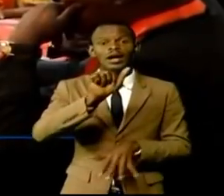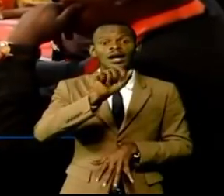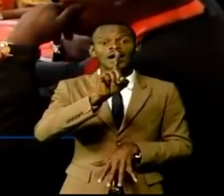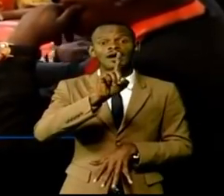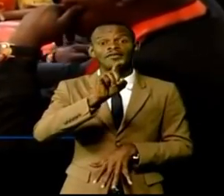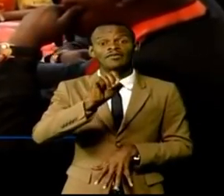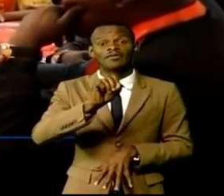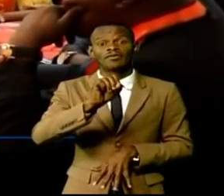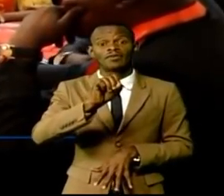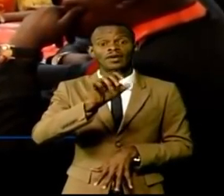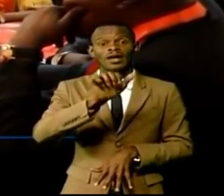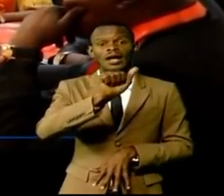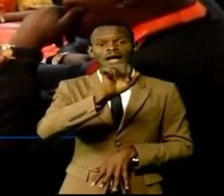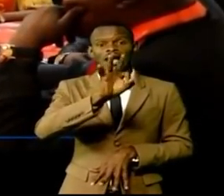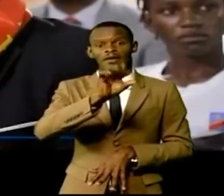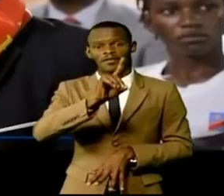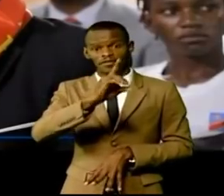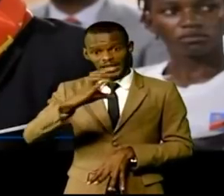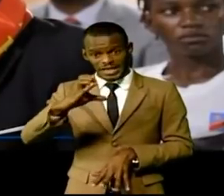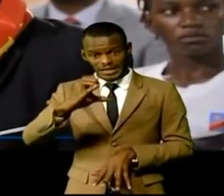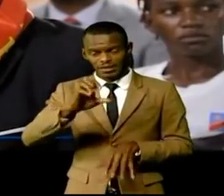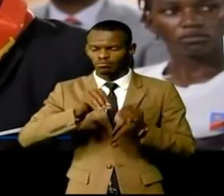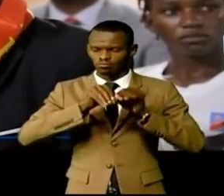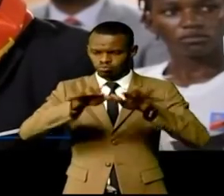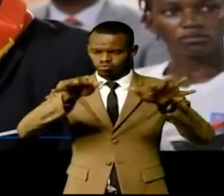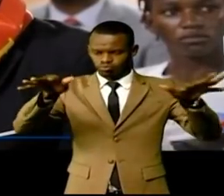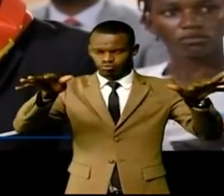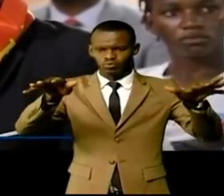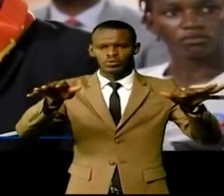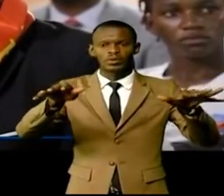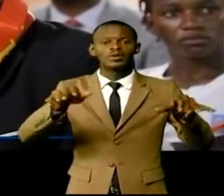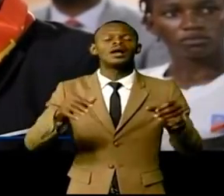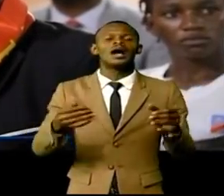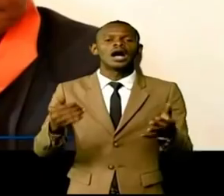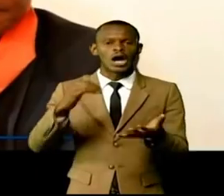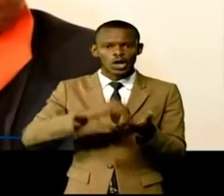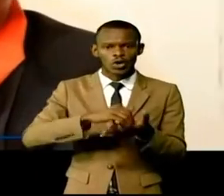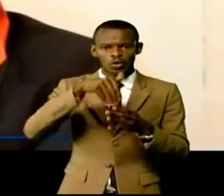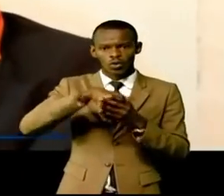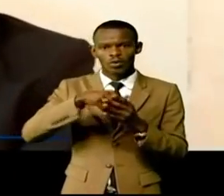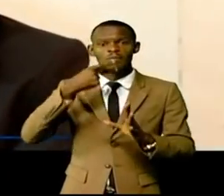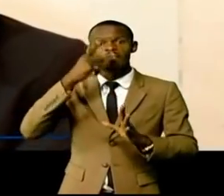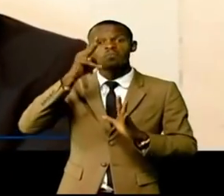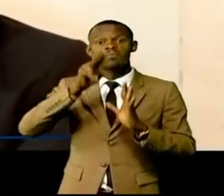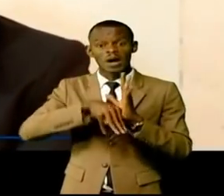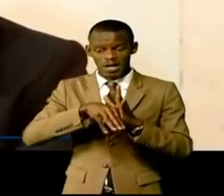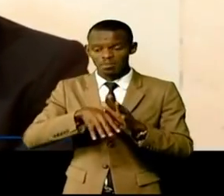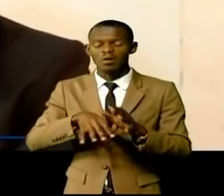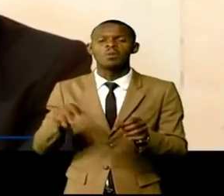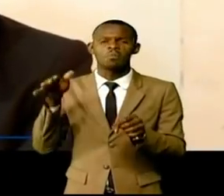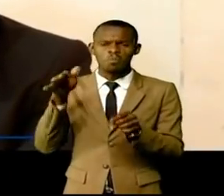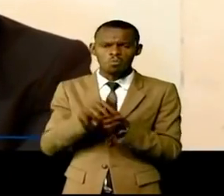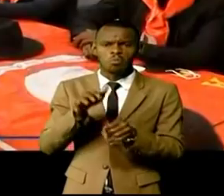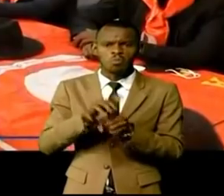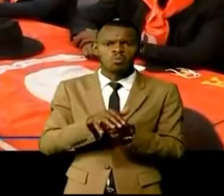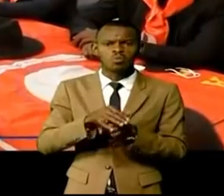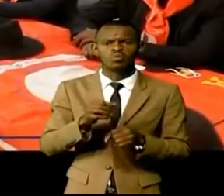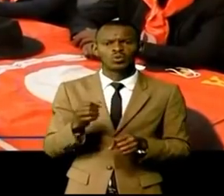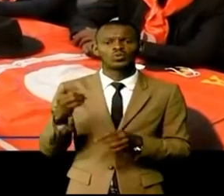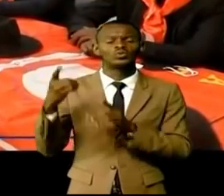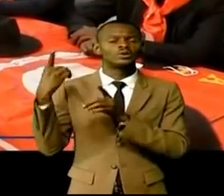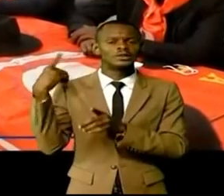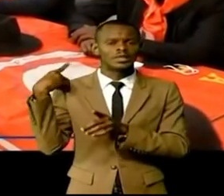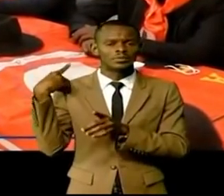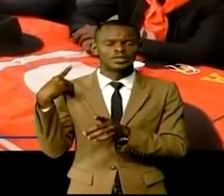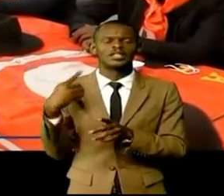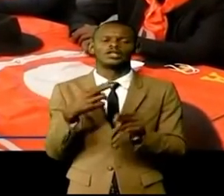de la première force politique de la majorité parlementaire par une victoire écrasante à tous les niveaux en faveur de son seul et unique